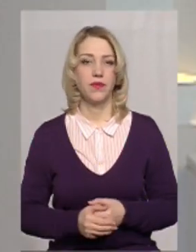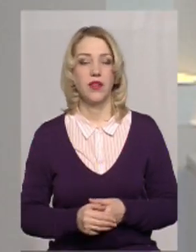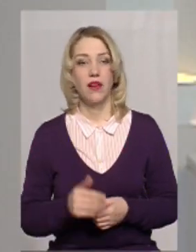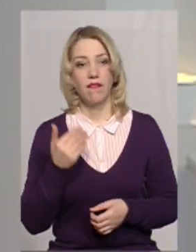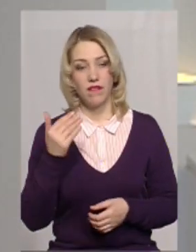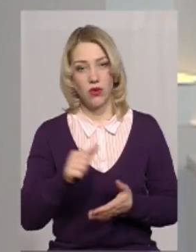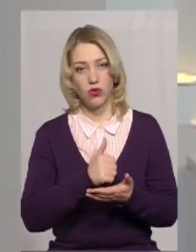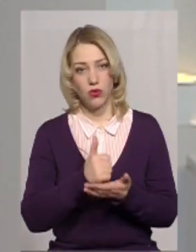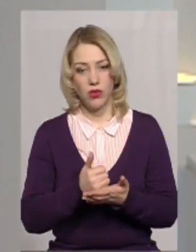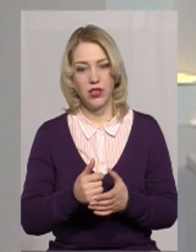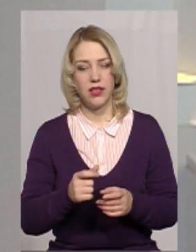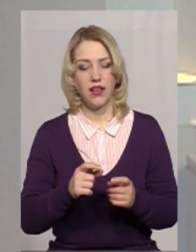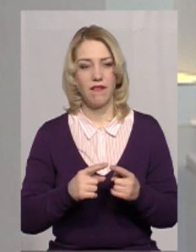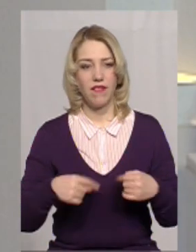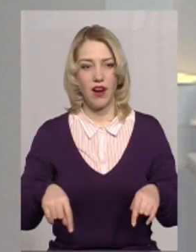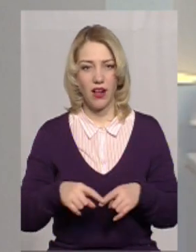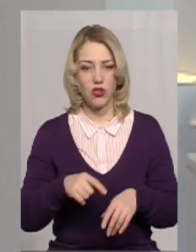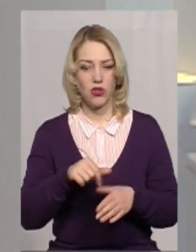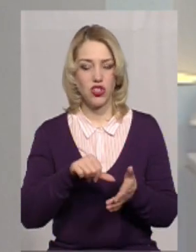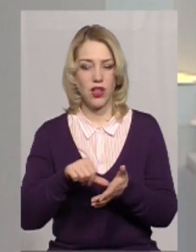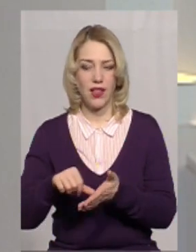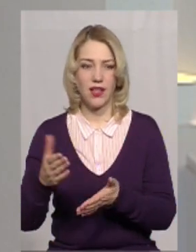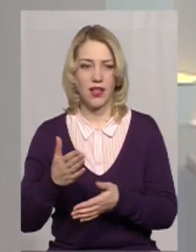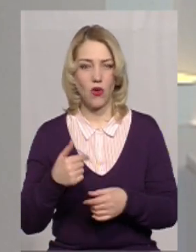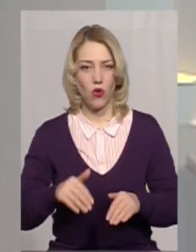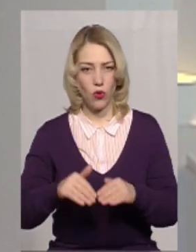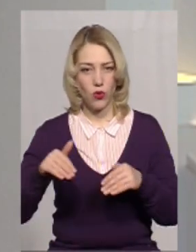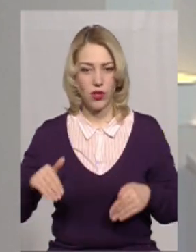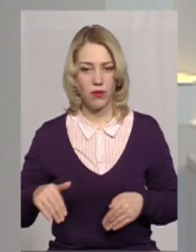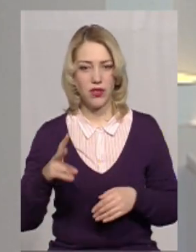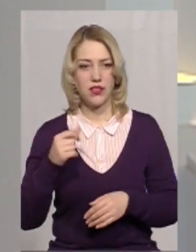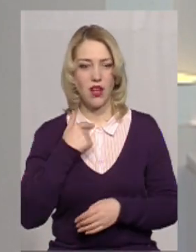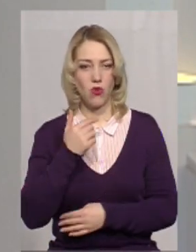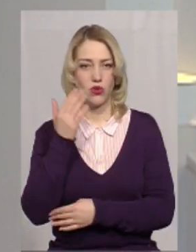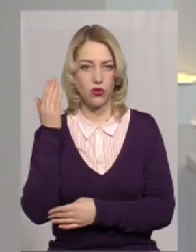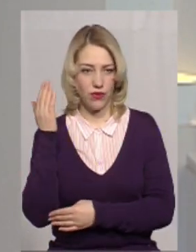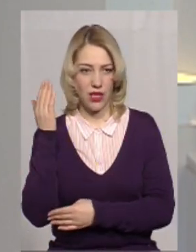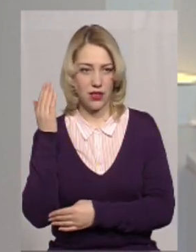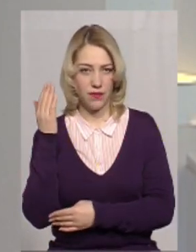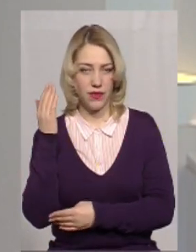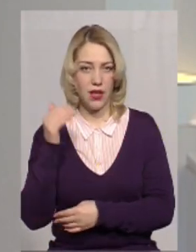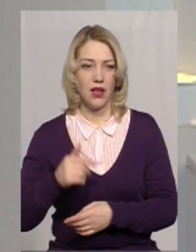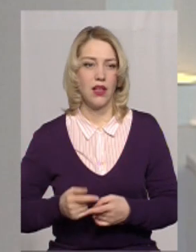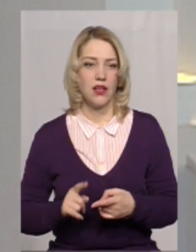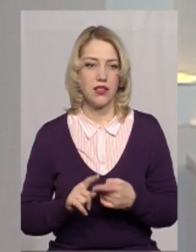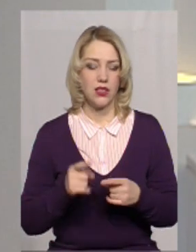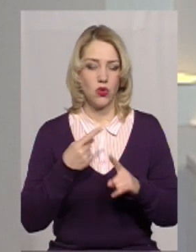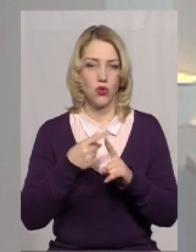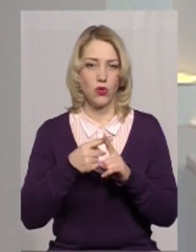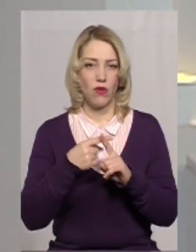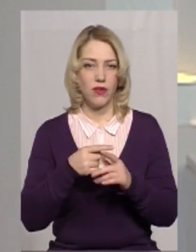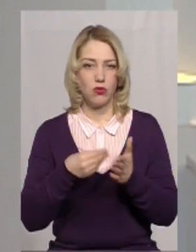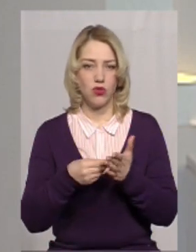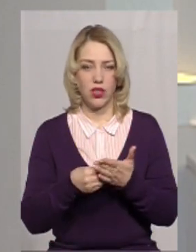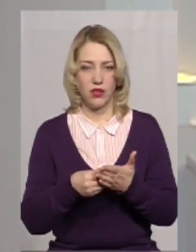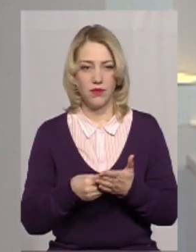ви очолюєте фракцію, члени якої утрималися на голосуванні, ну, при голосуванні за цей додатковий бюджет.